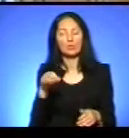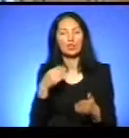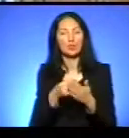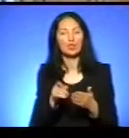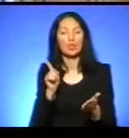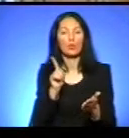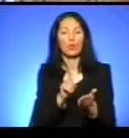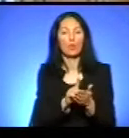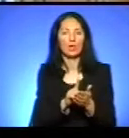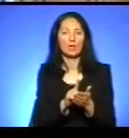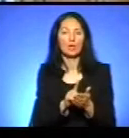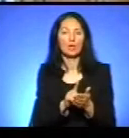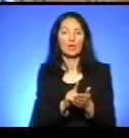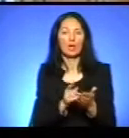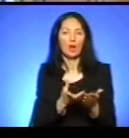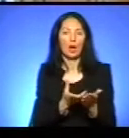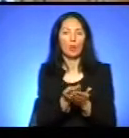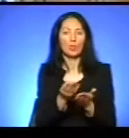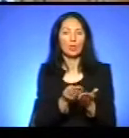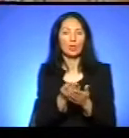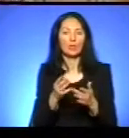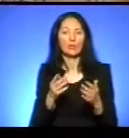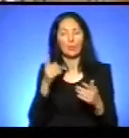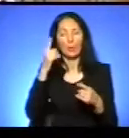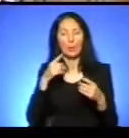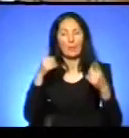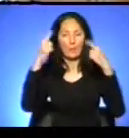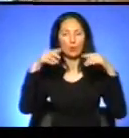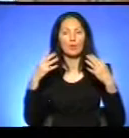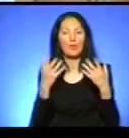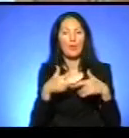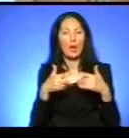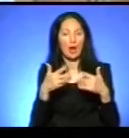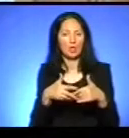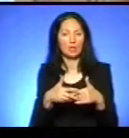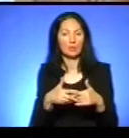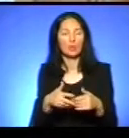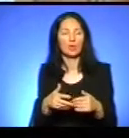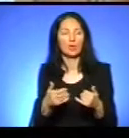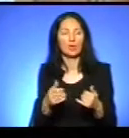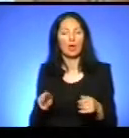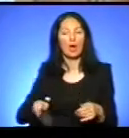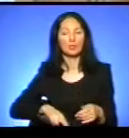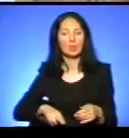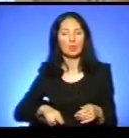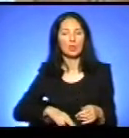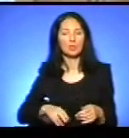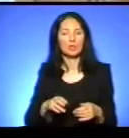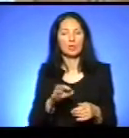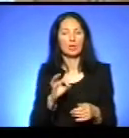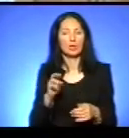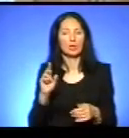повинен розрахувати механізм співфінансування місцевих органів влади, адміністрації, ОТГ,